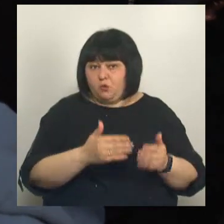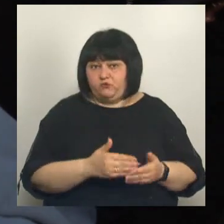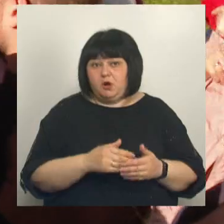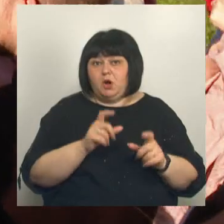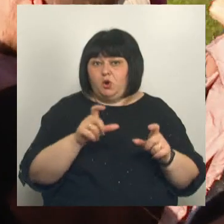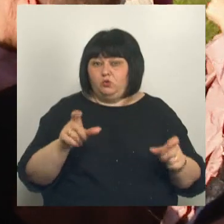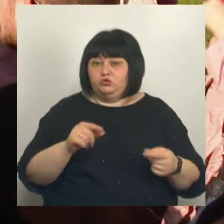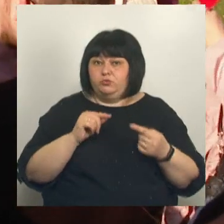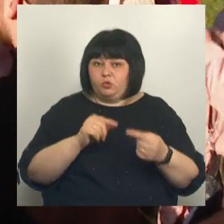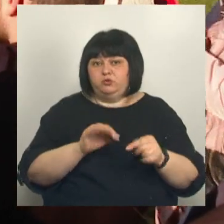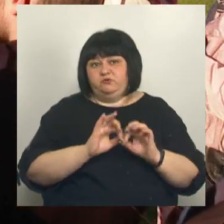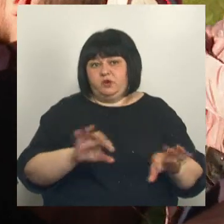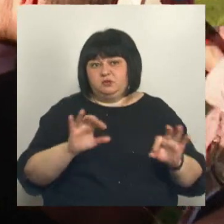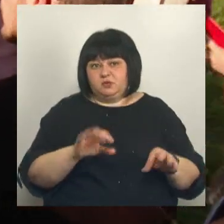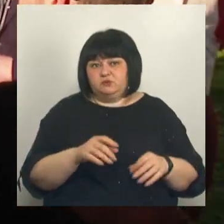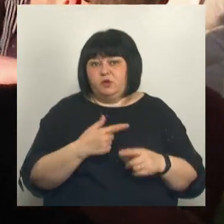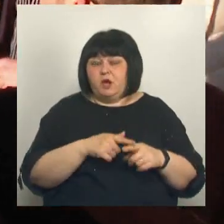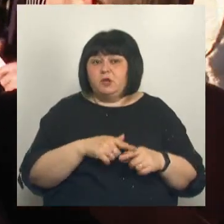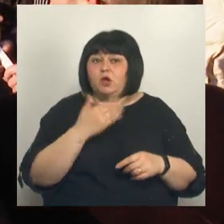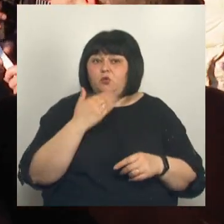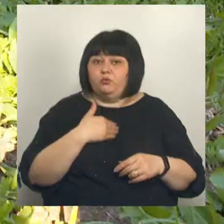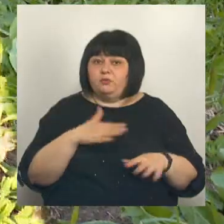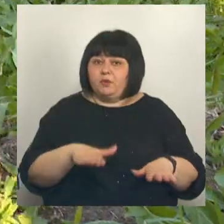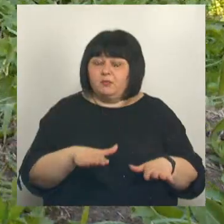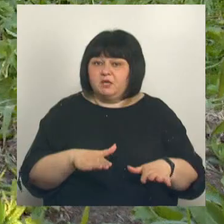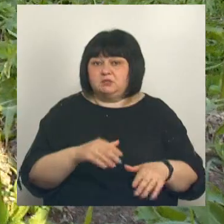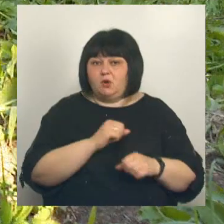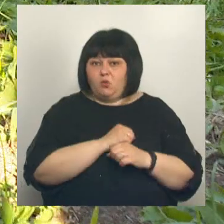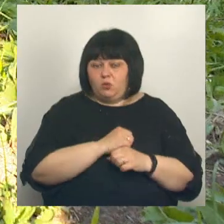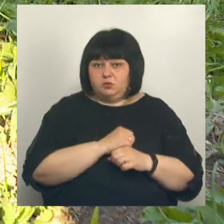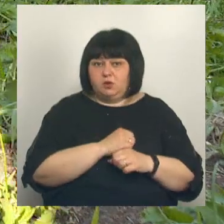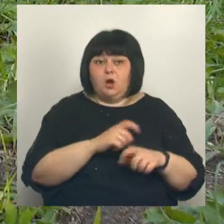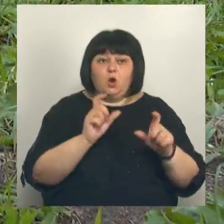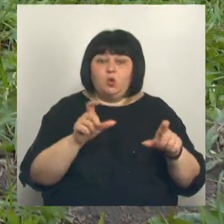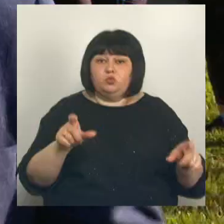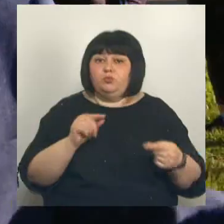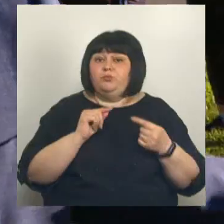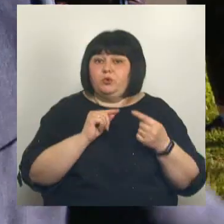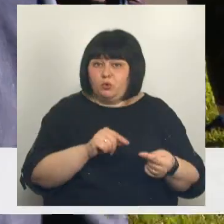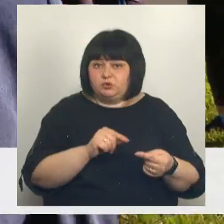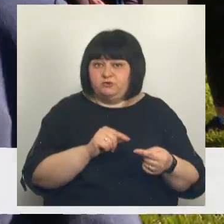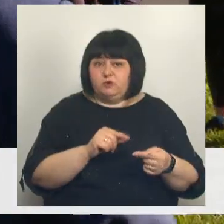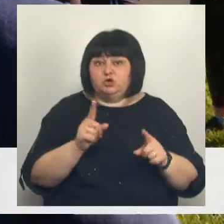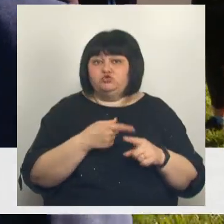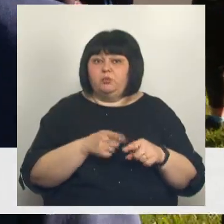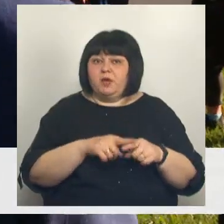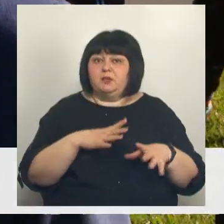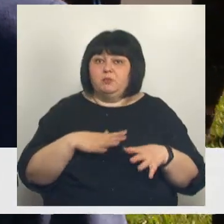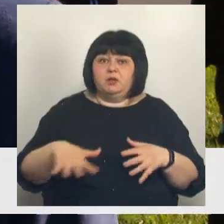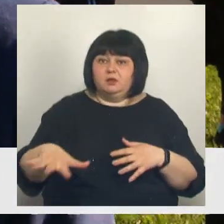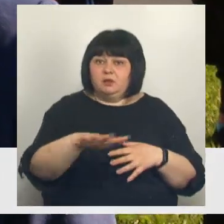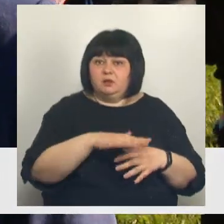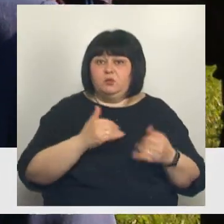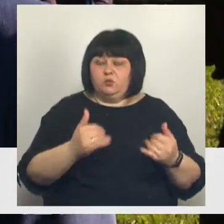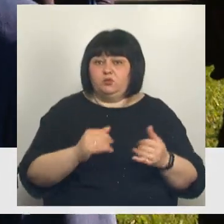против. Аргументируют, и это любимое место отдыха. Жильцы против того, чтобы эта зона была занята под